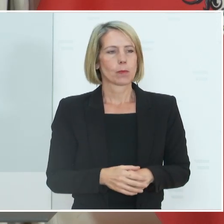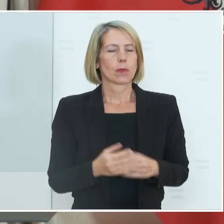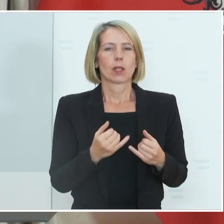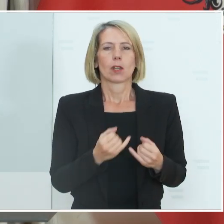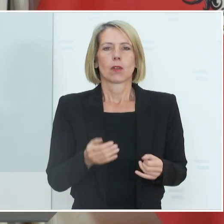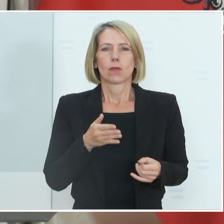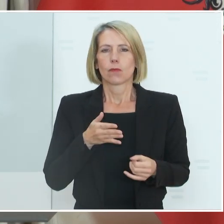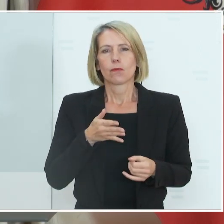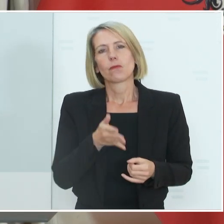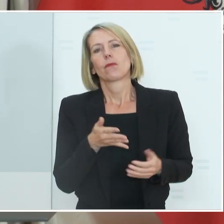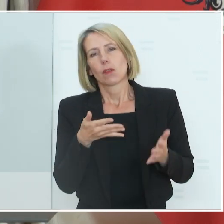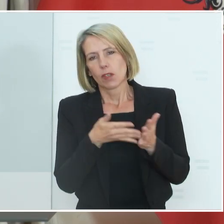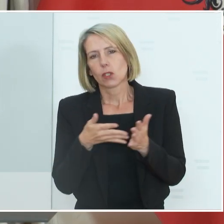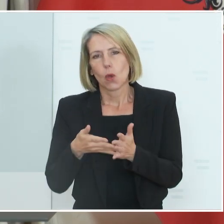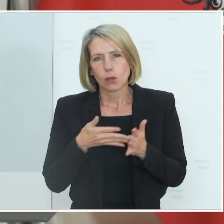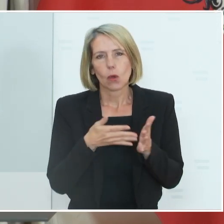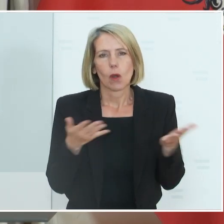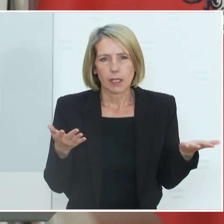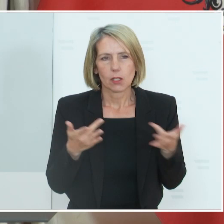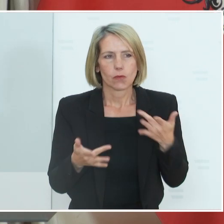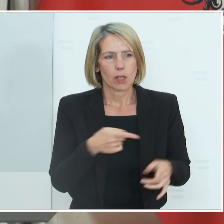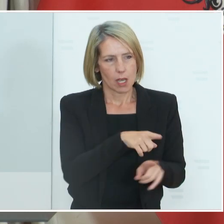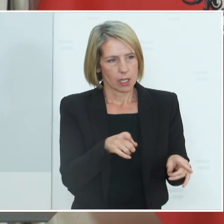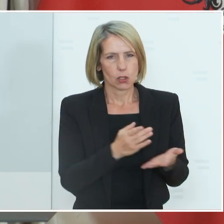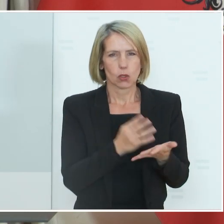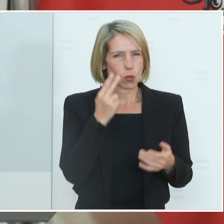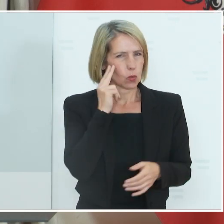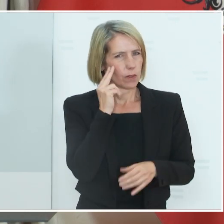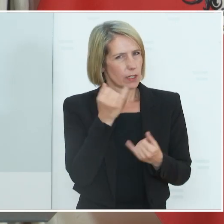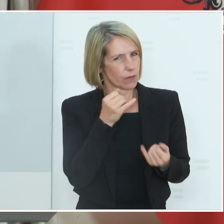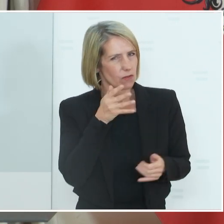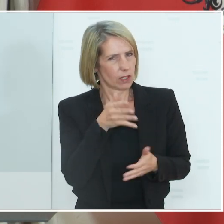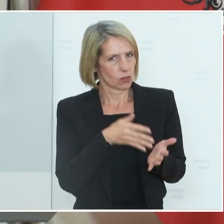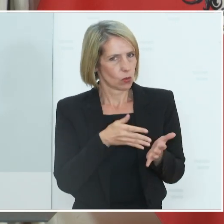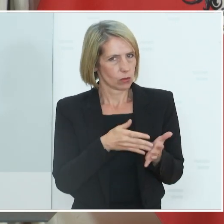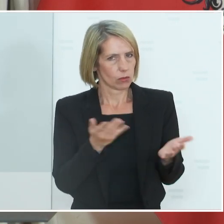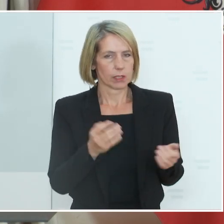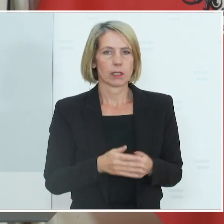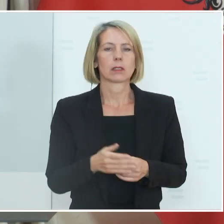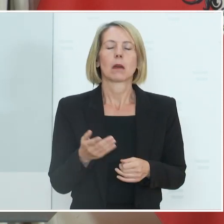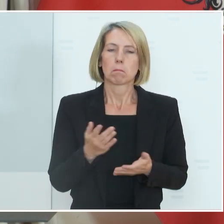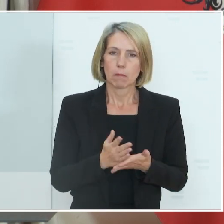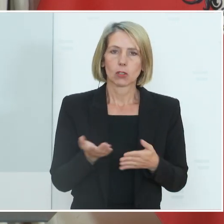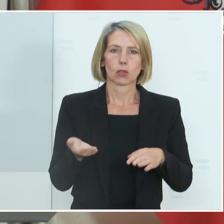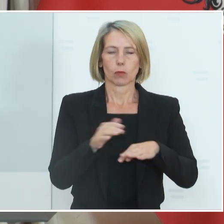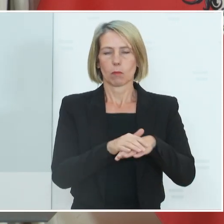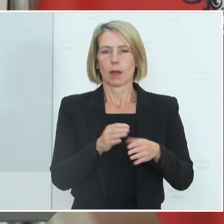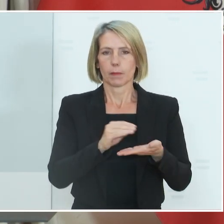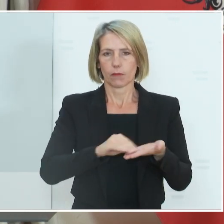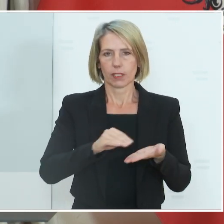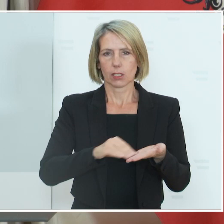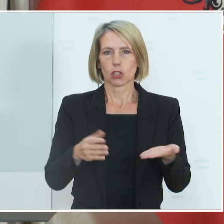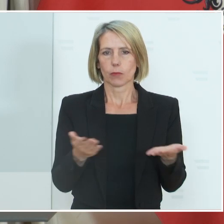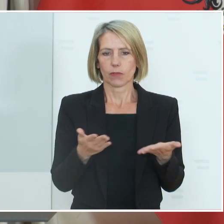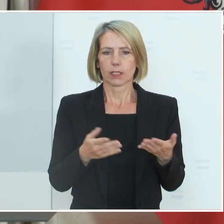das kontrolliert? Vielleicht ist das auch noch eine Frage, die sich ja viele beschäftigt. Es ist festgeschrieben, dass stichprobenartige